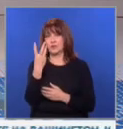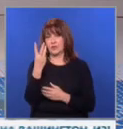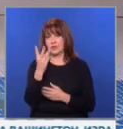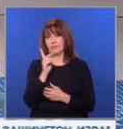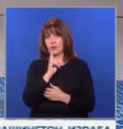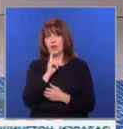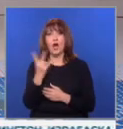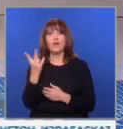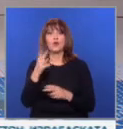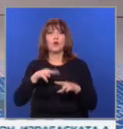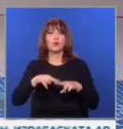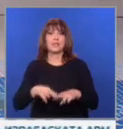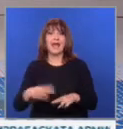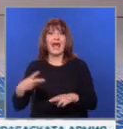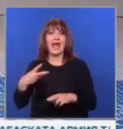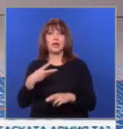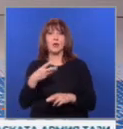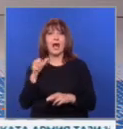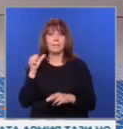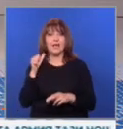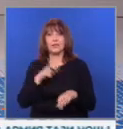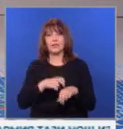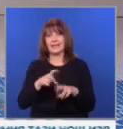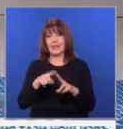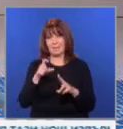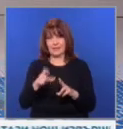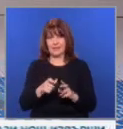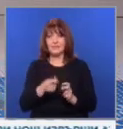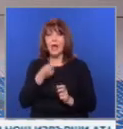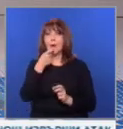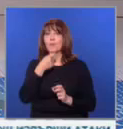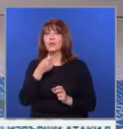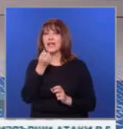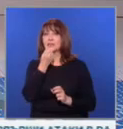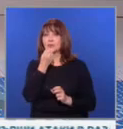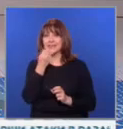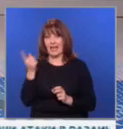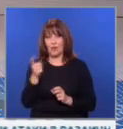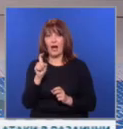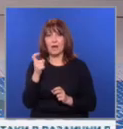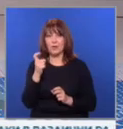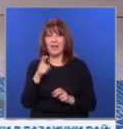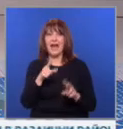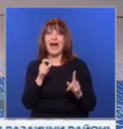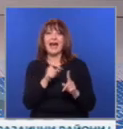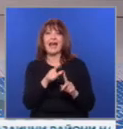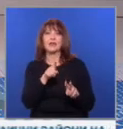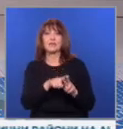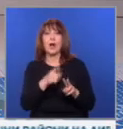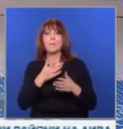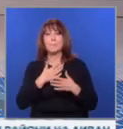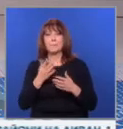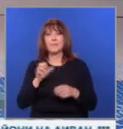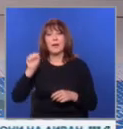души. Втори остана Ердоан Ахмедов от ДПС. В монтанското село Габровница Рангел Иванов от партия на